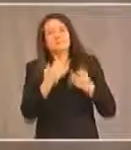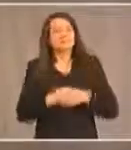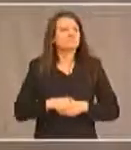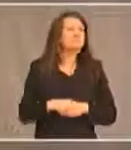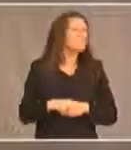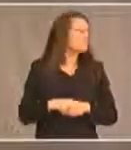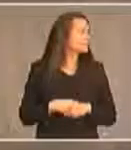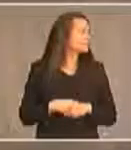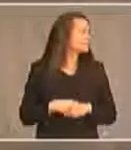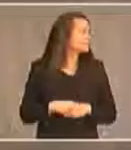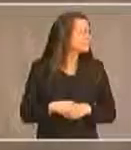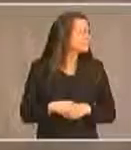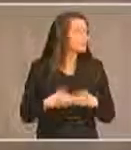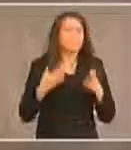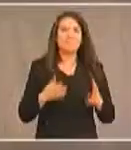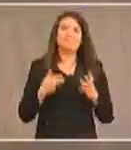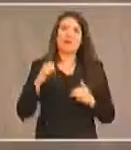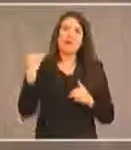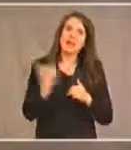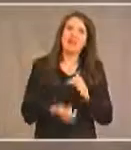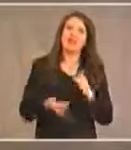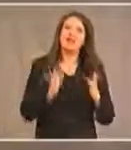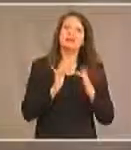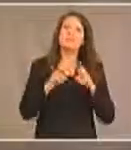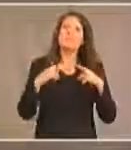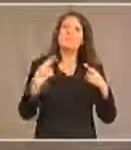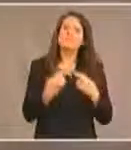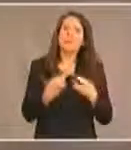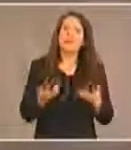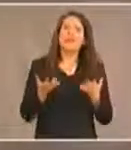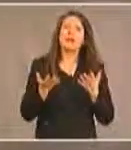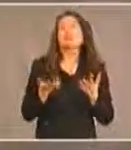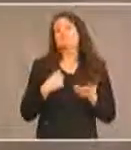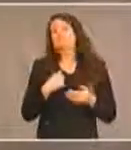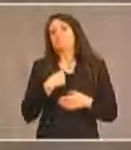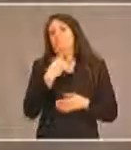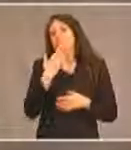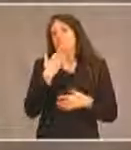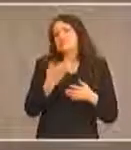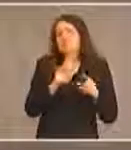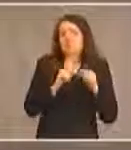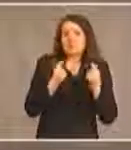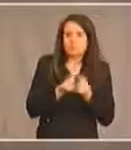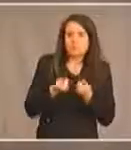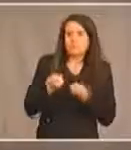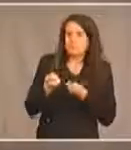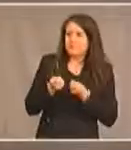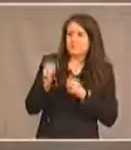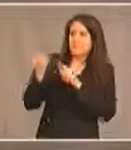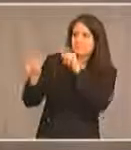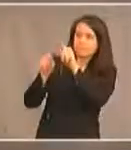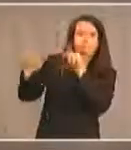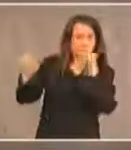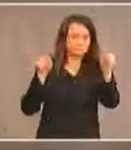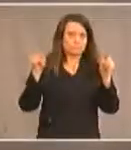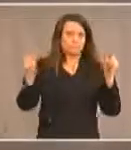voilà nous sommes donc à la fin du webinaire je remercie notre groupe de dirigeants aussi là-bas il y en a encore